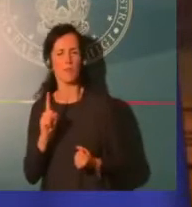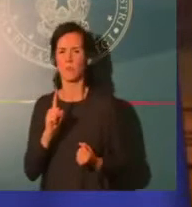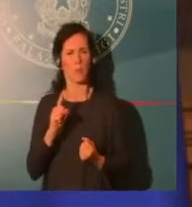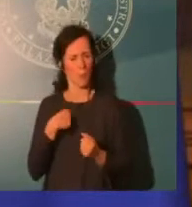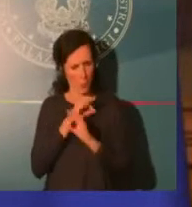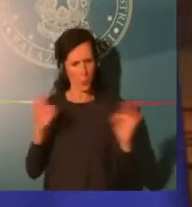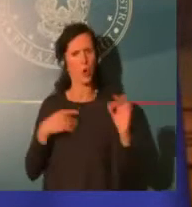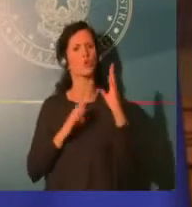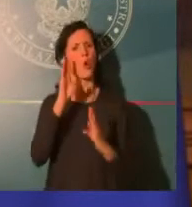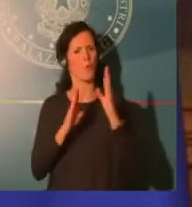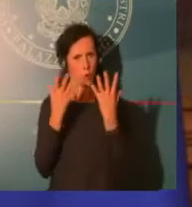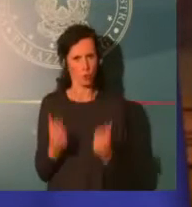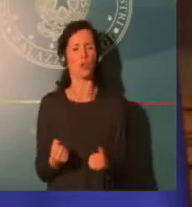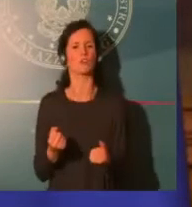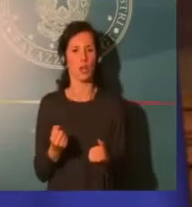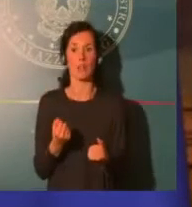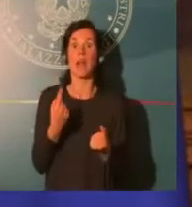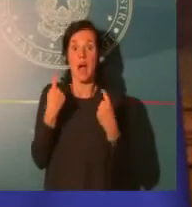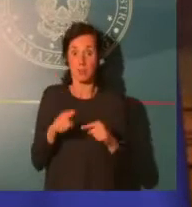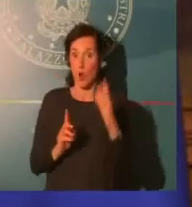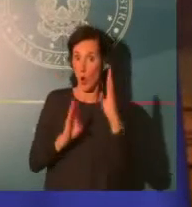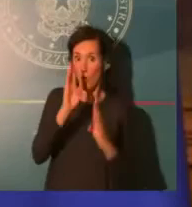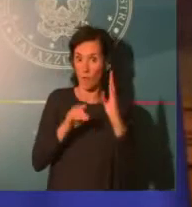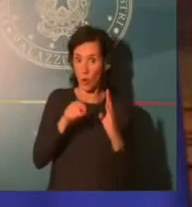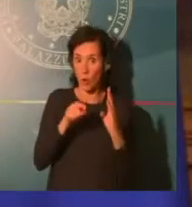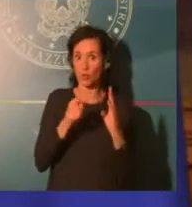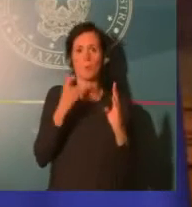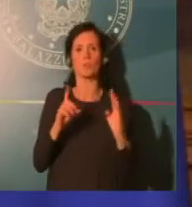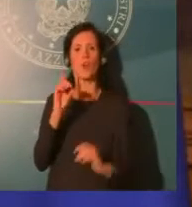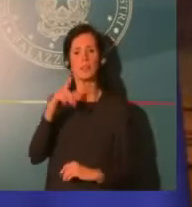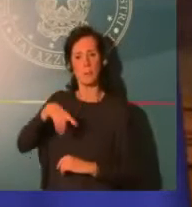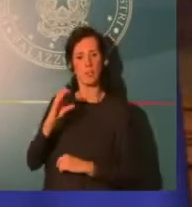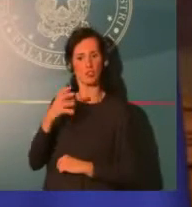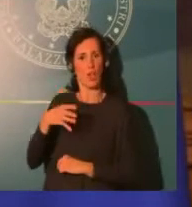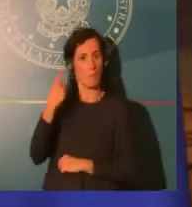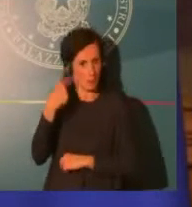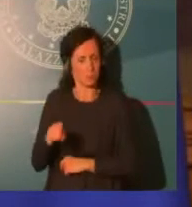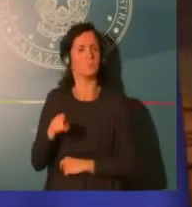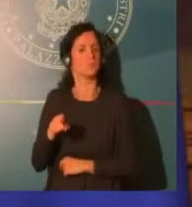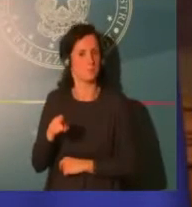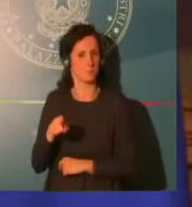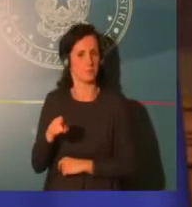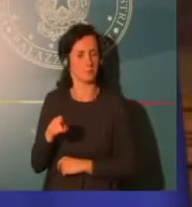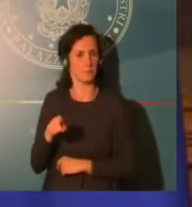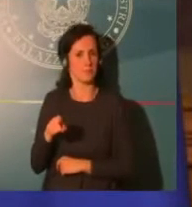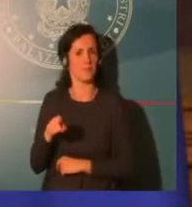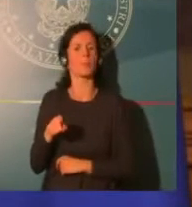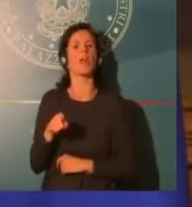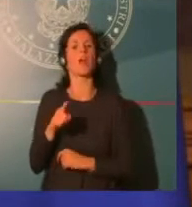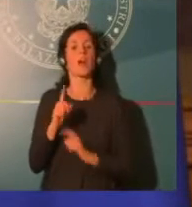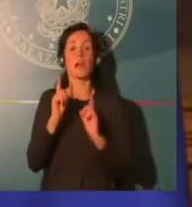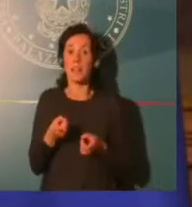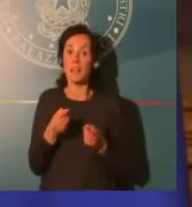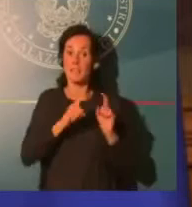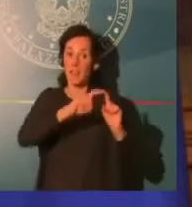di riportare la curva del contagio sotto controllo, ma in prospettiva futura. Se ci sono delle sensibilità